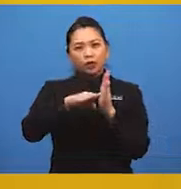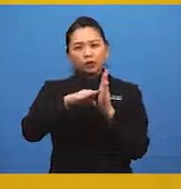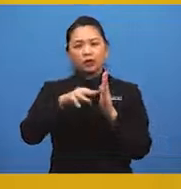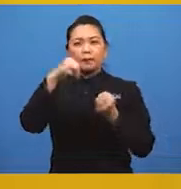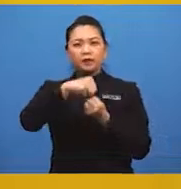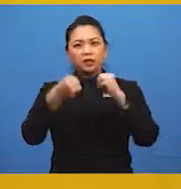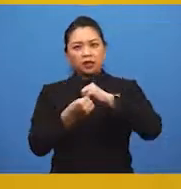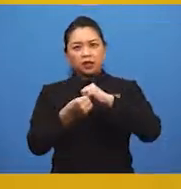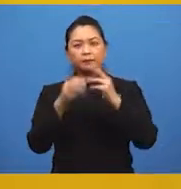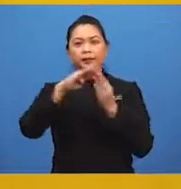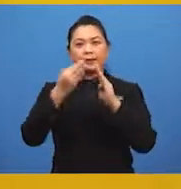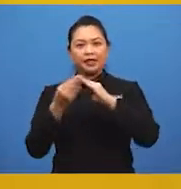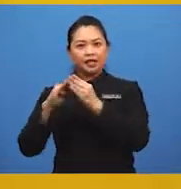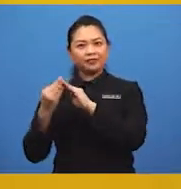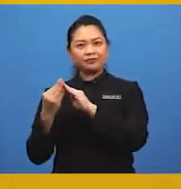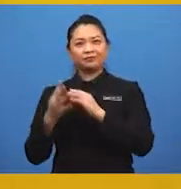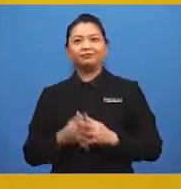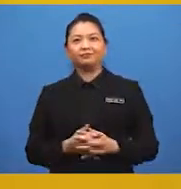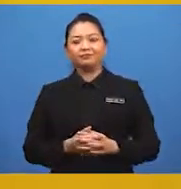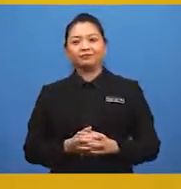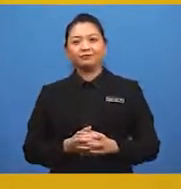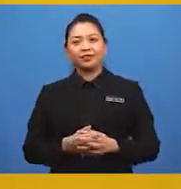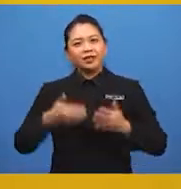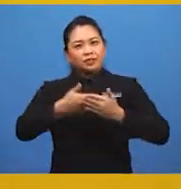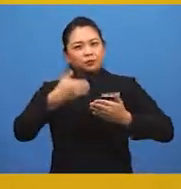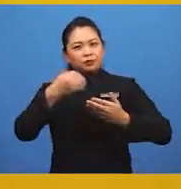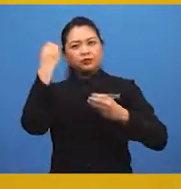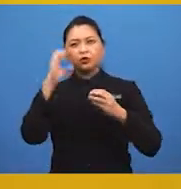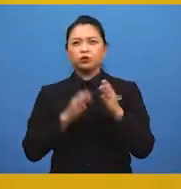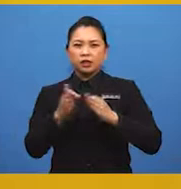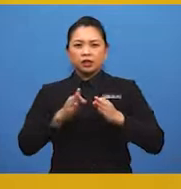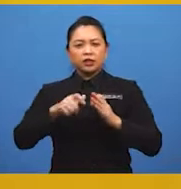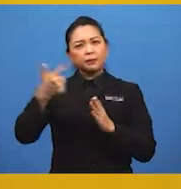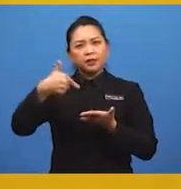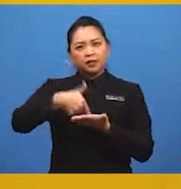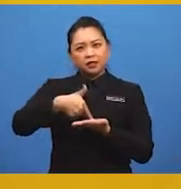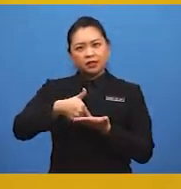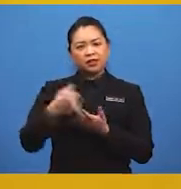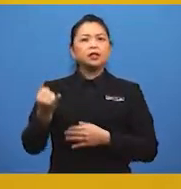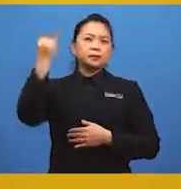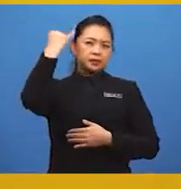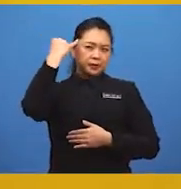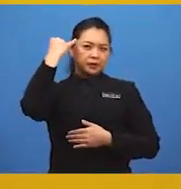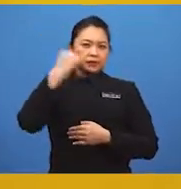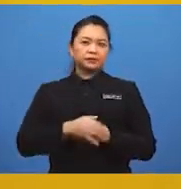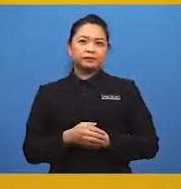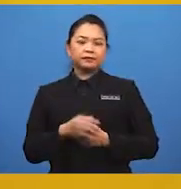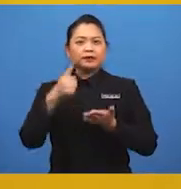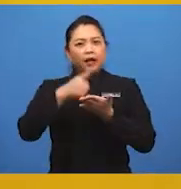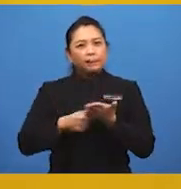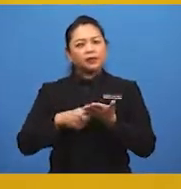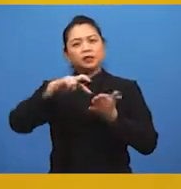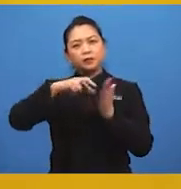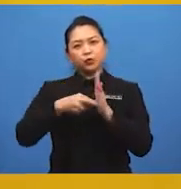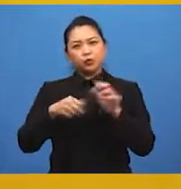masalah pembandaran. Sebelum cikgu terangkan lebih lanjut, kita impas kembali apa yang